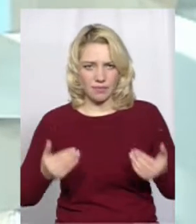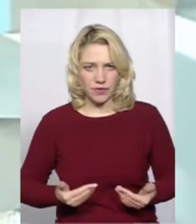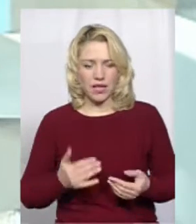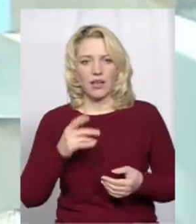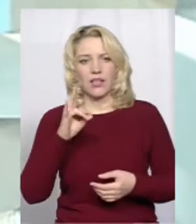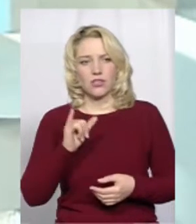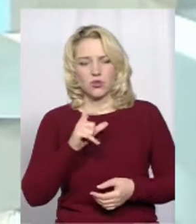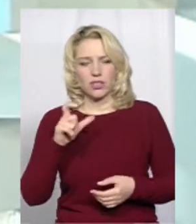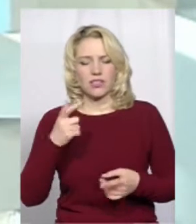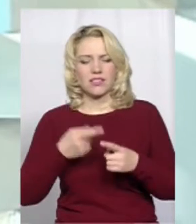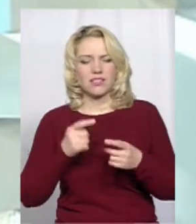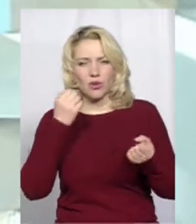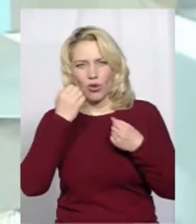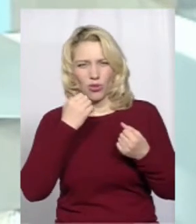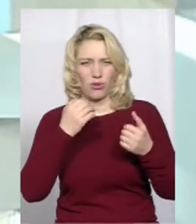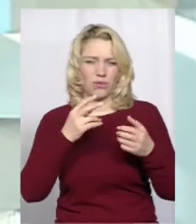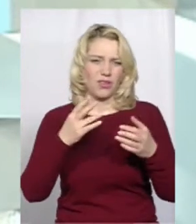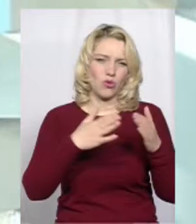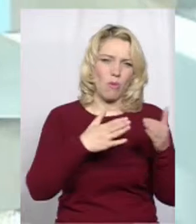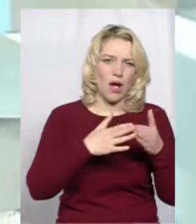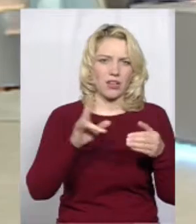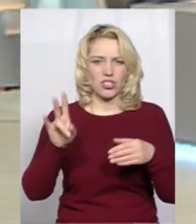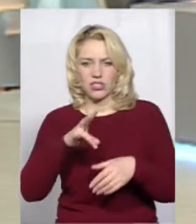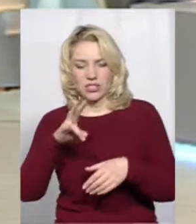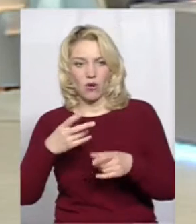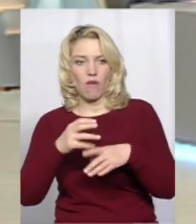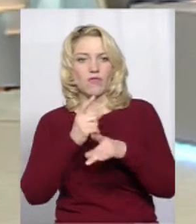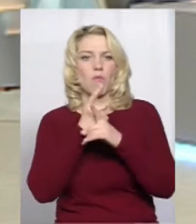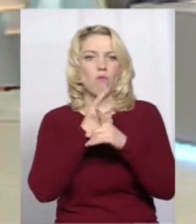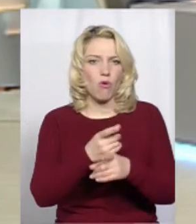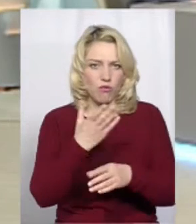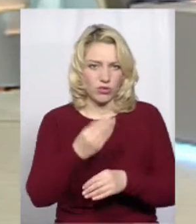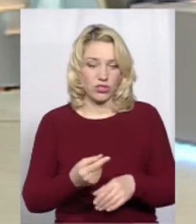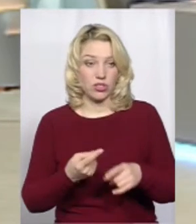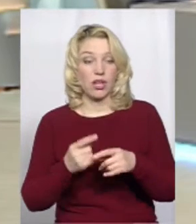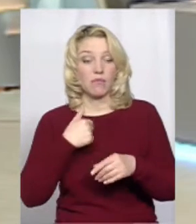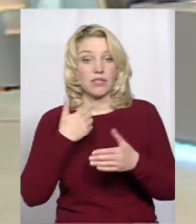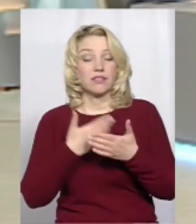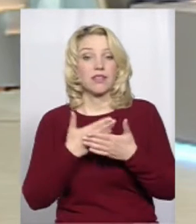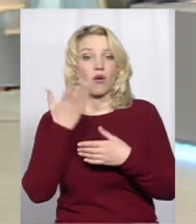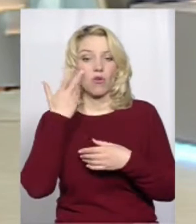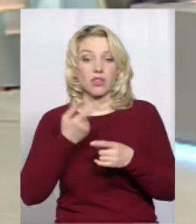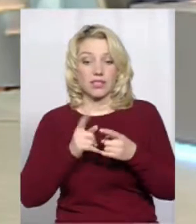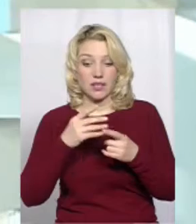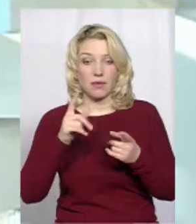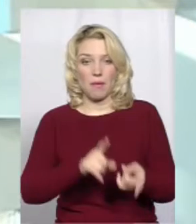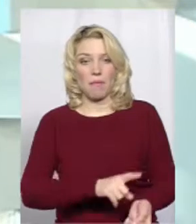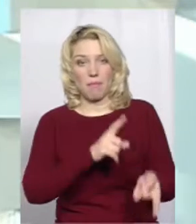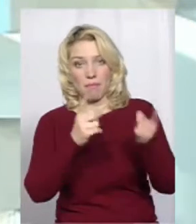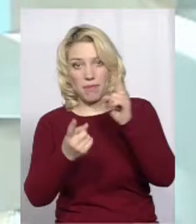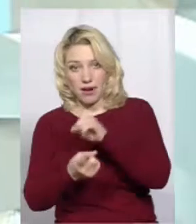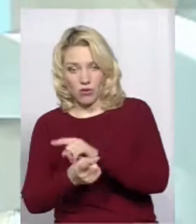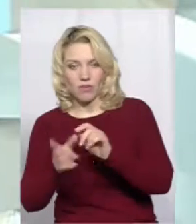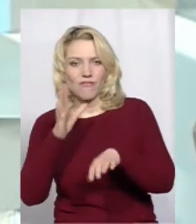якісь свої клопоти, турботи, домашні, церковні, потім ще проводи, і мені здається, що коли оцей маховик переходу підніметься,